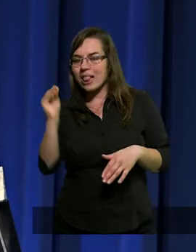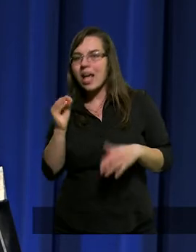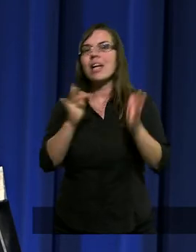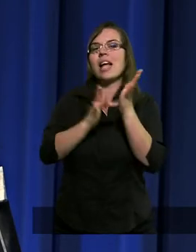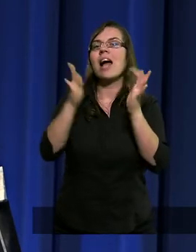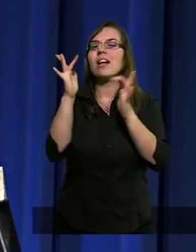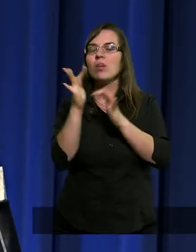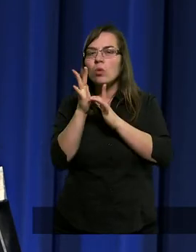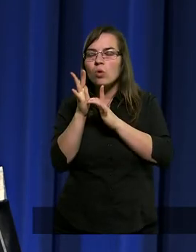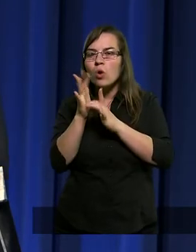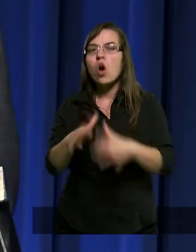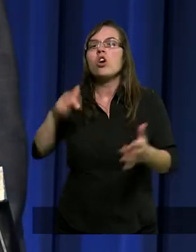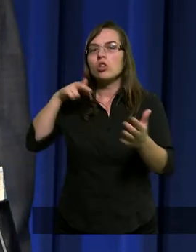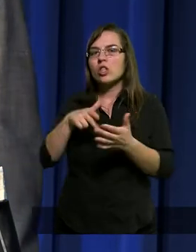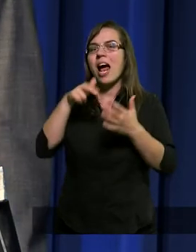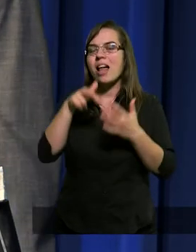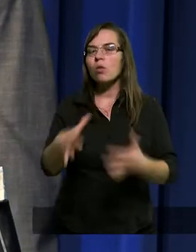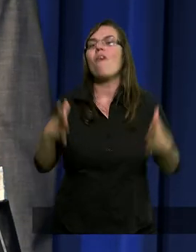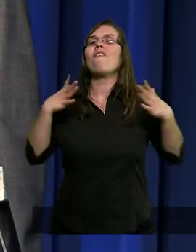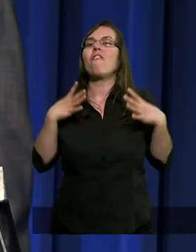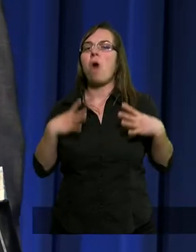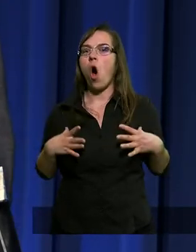Chrystus szedł wolno,